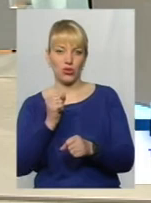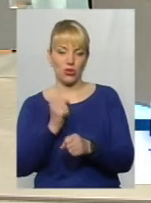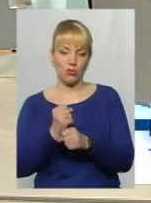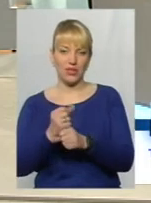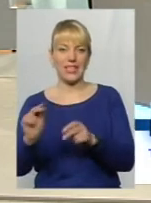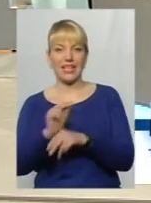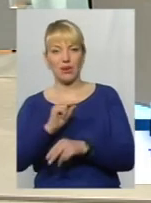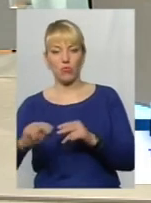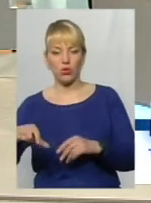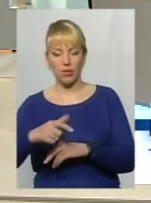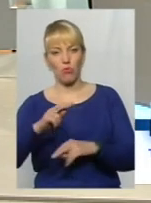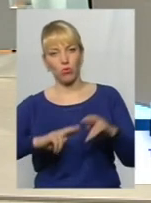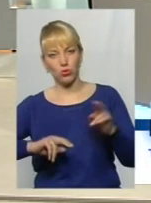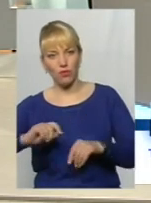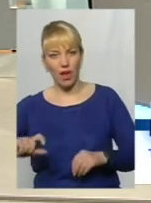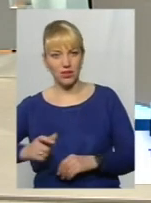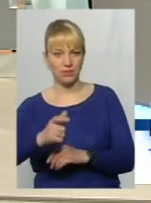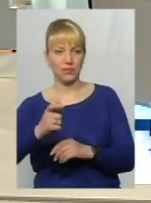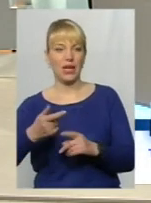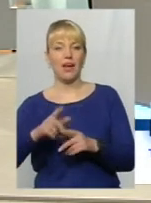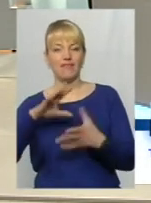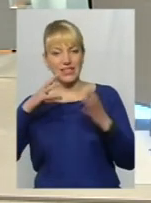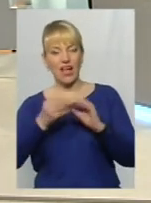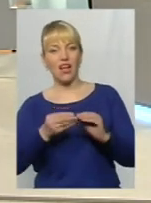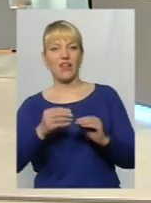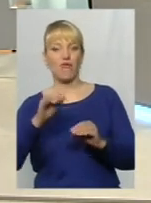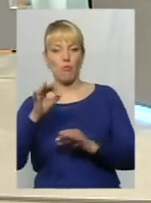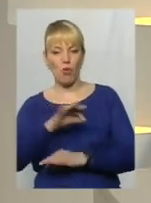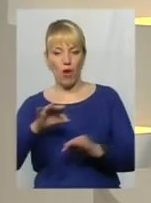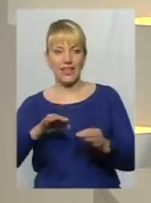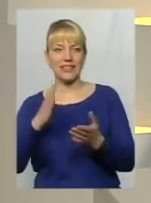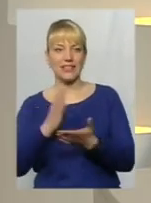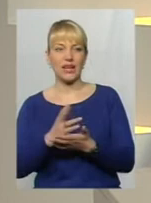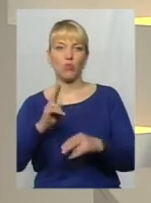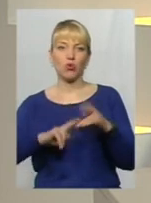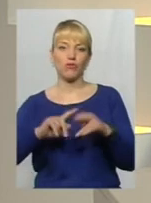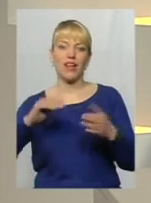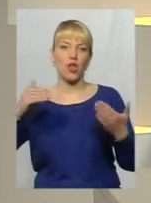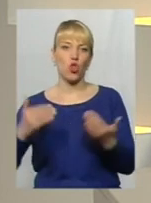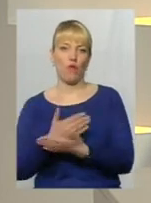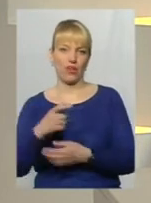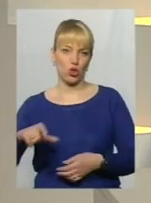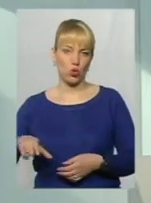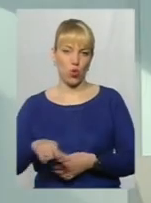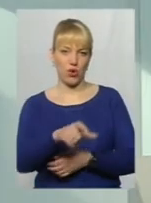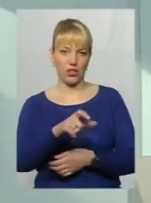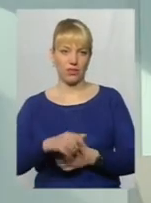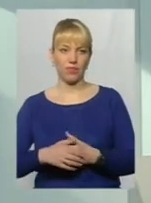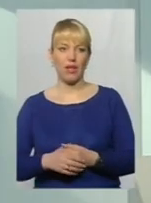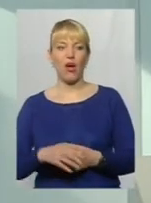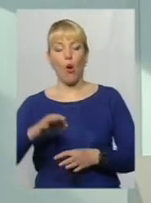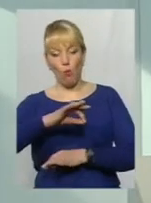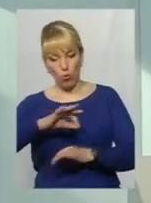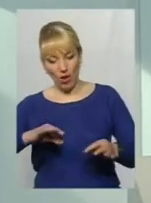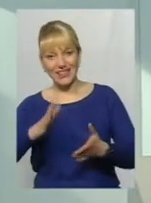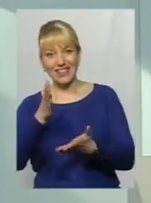поремонтували, побудували. Взагалі, в проєктах є будування нових, яких ось автошляхів? Ну, в проєктах